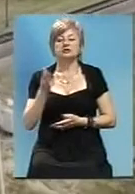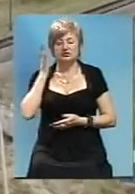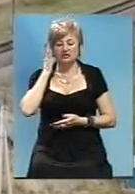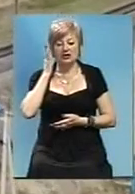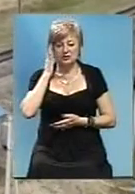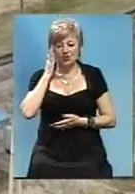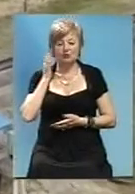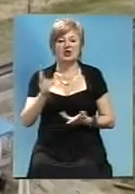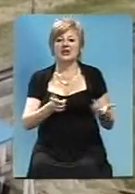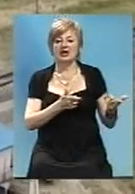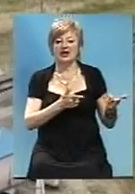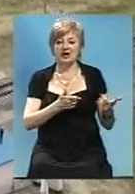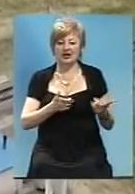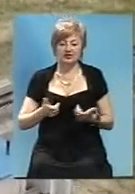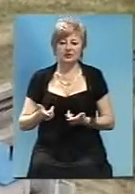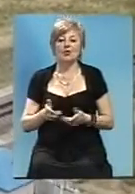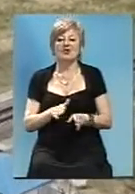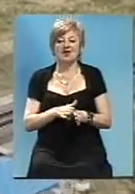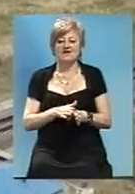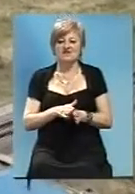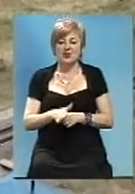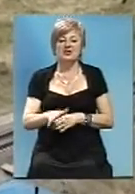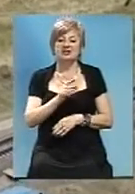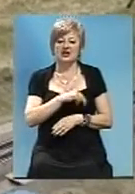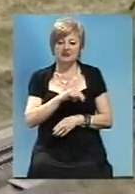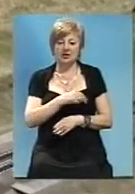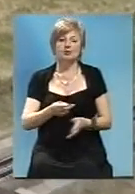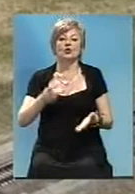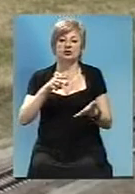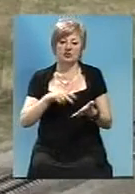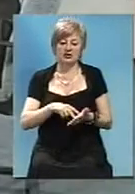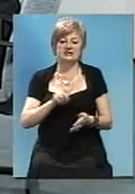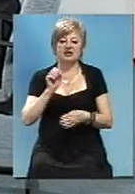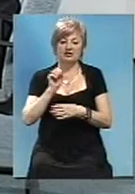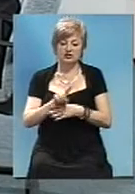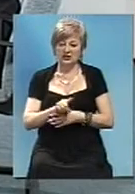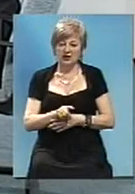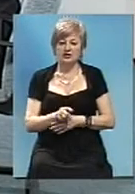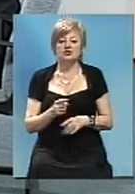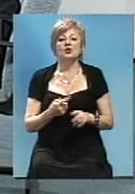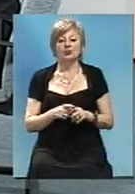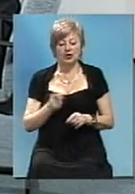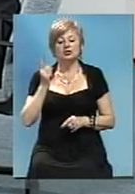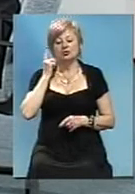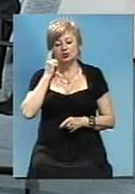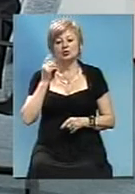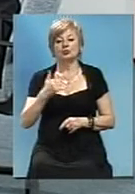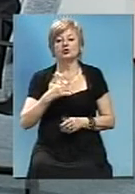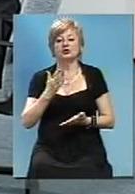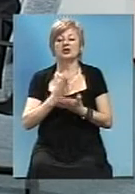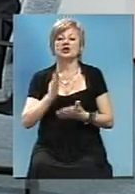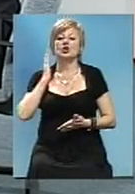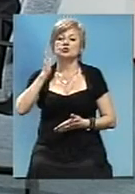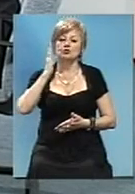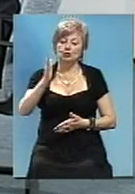готова в сети виконати роботи, поставлені ціли і задачі. Тому, думаю, у нас є будущее в